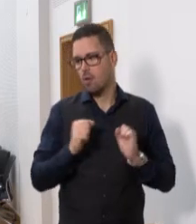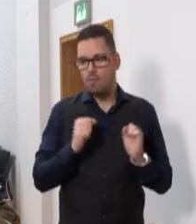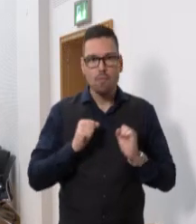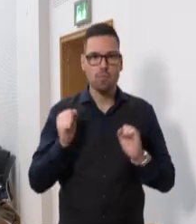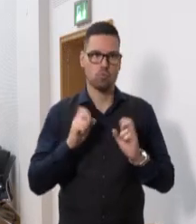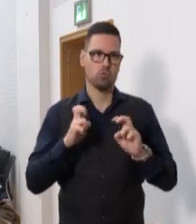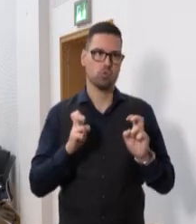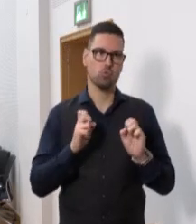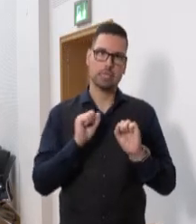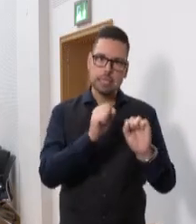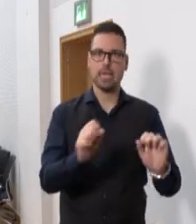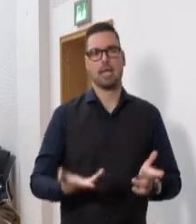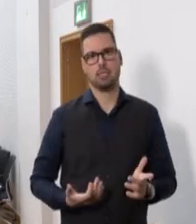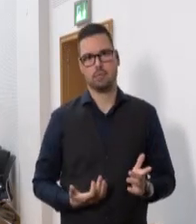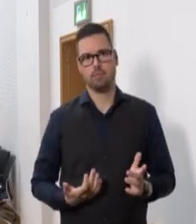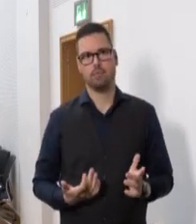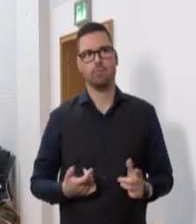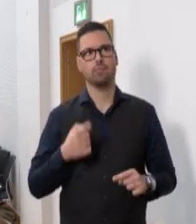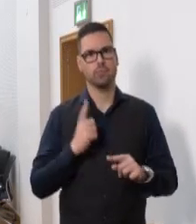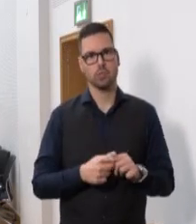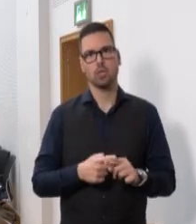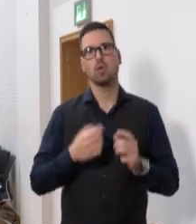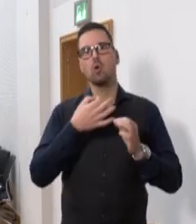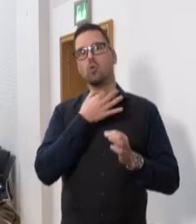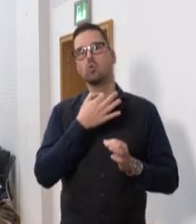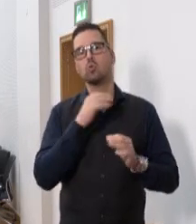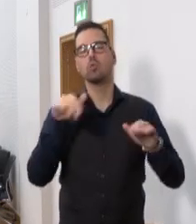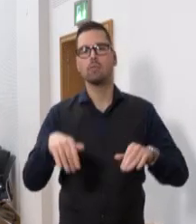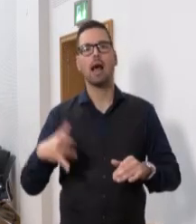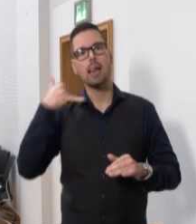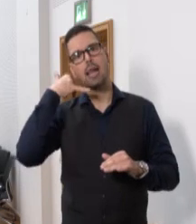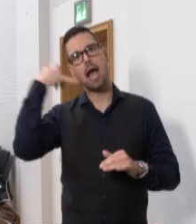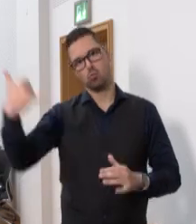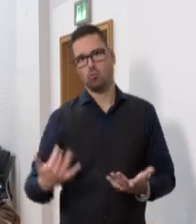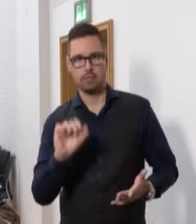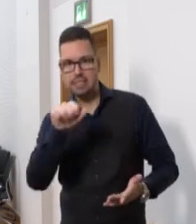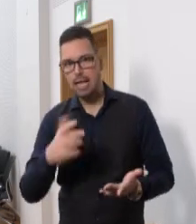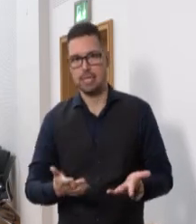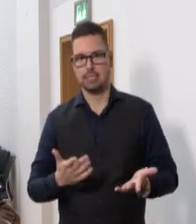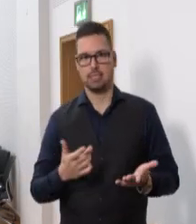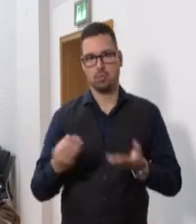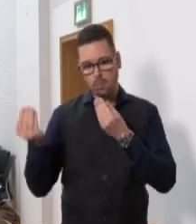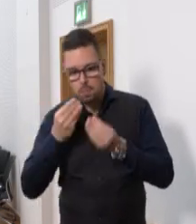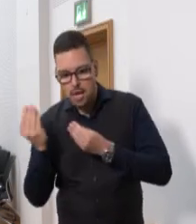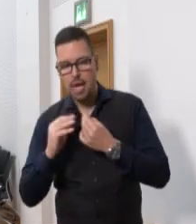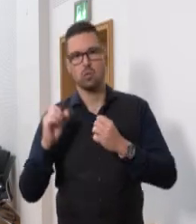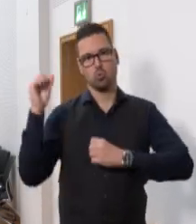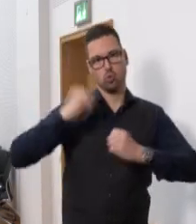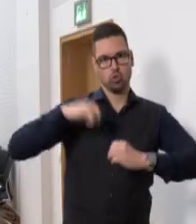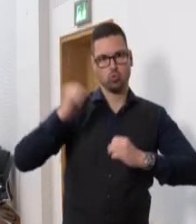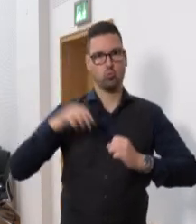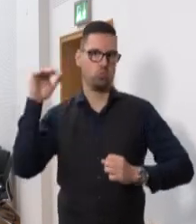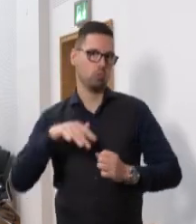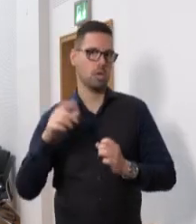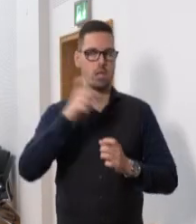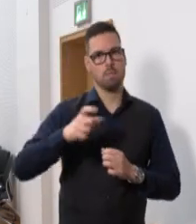entgegenzuwirken. Außerdem wird eine Notfallhotline eingerichtet und die vorhandenen Beratungsstrukturen gestärkt und